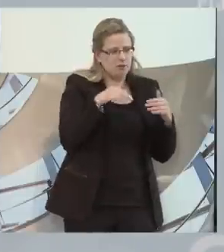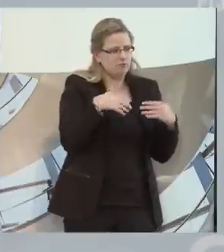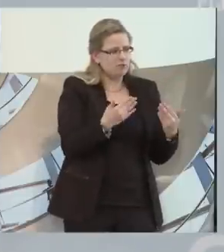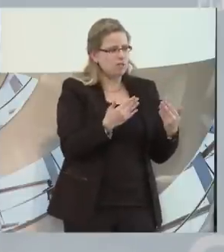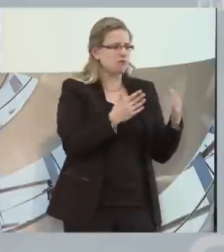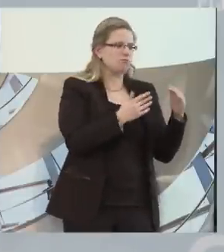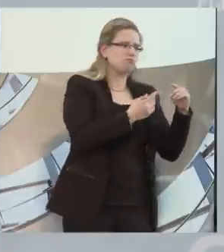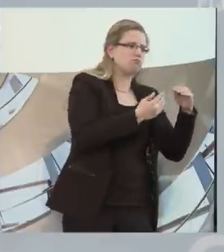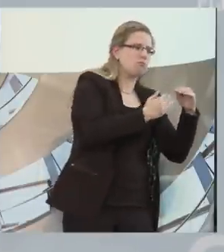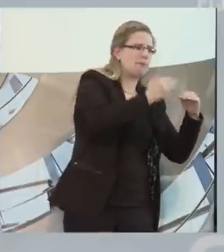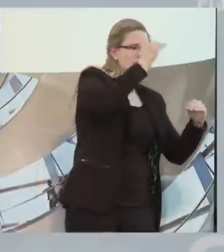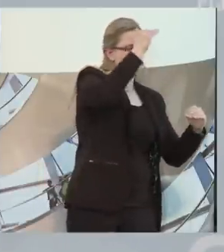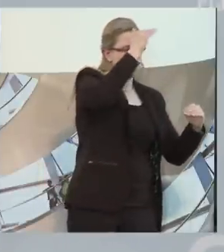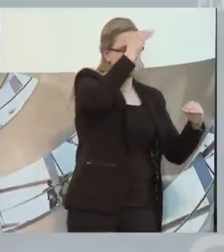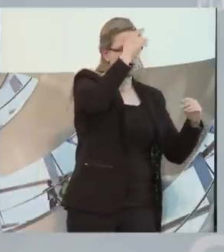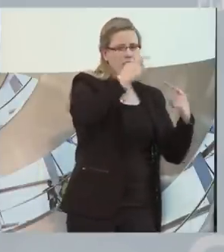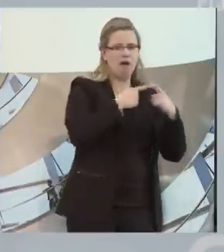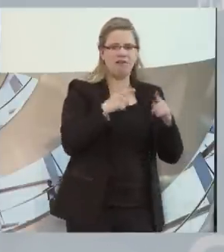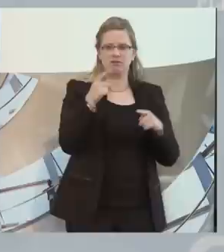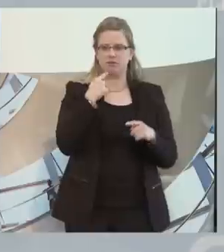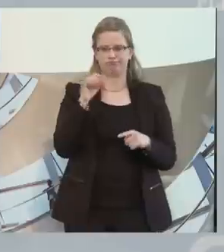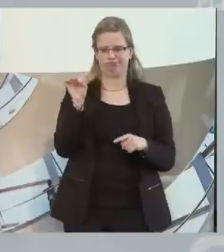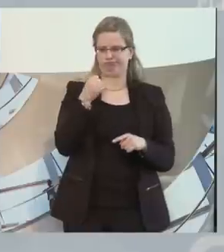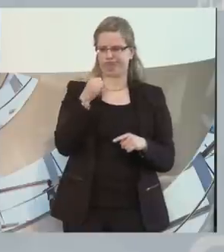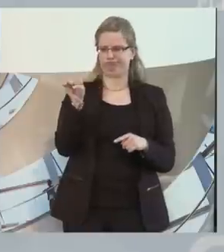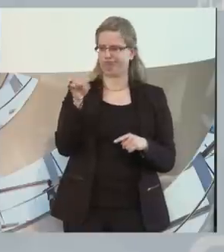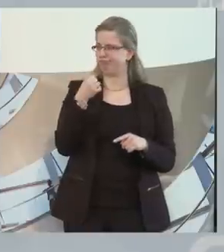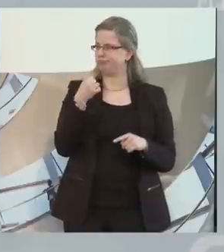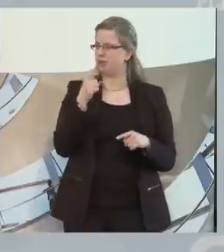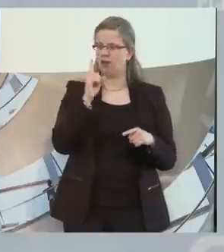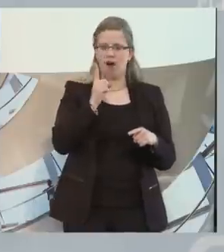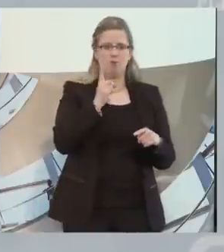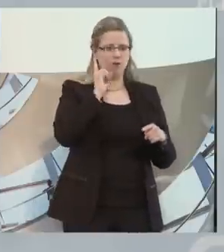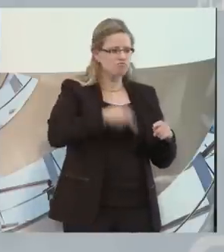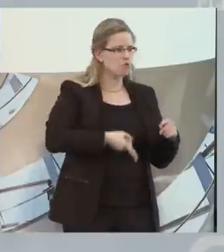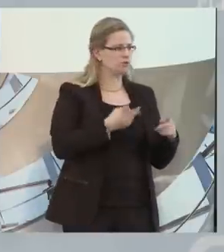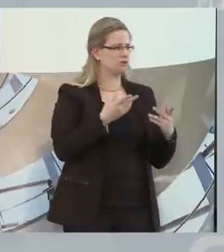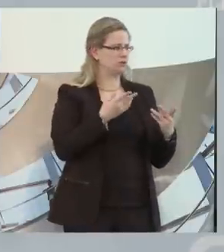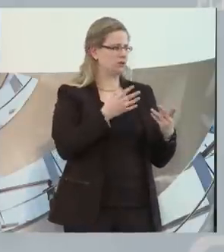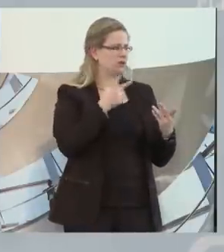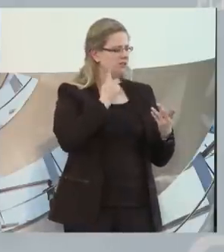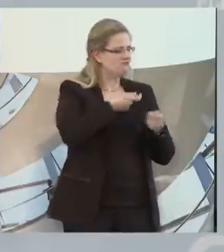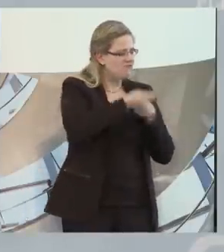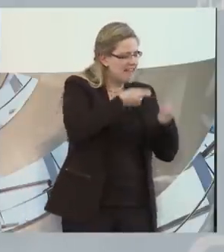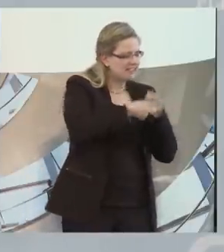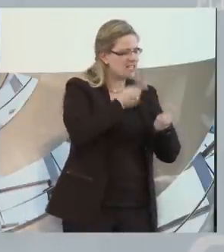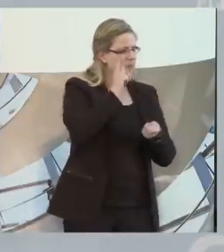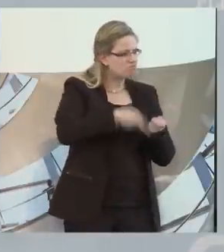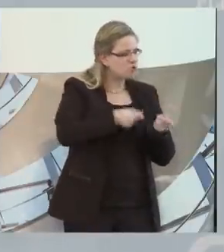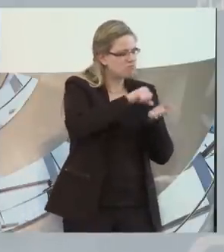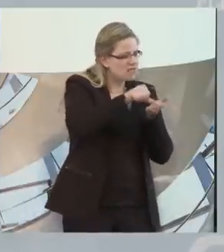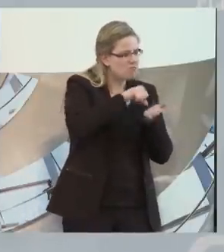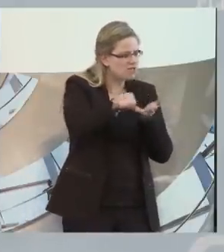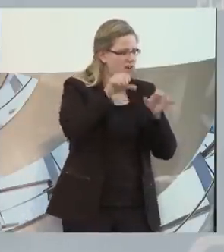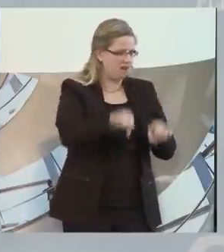irgendwo mal Höhen. Ja gut, dann mögen Sie mit dem Kopf schütteln. Es muss auch am Ende alles noch finanzierbar bleiben. Aber ich sage Ihnen,